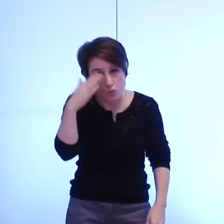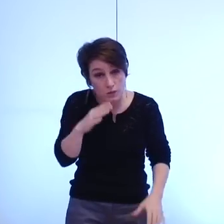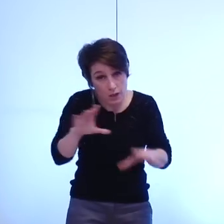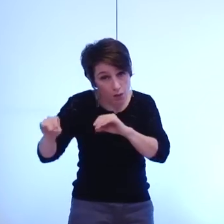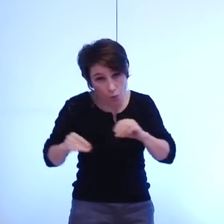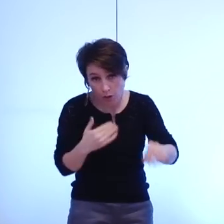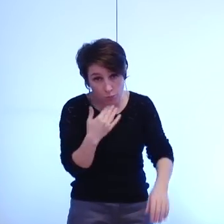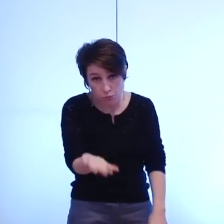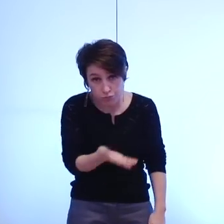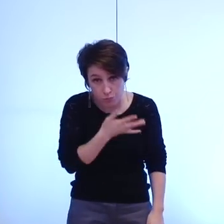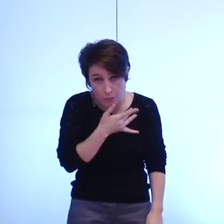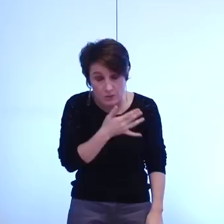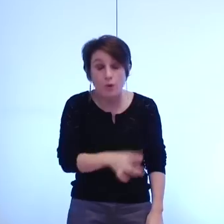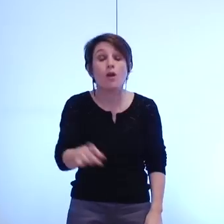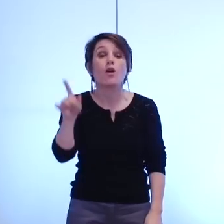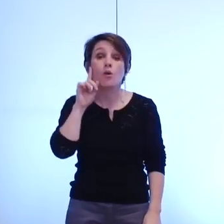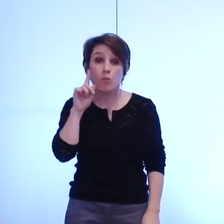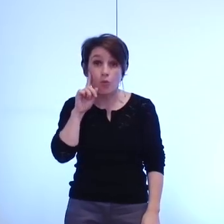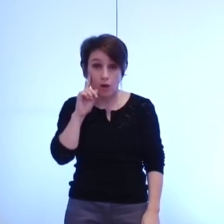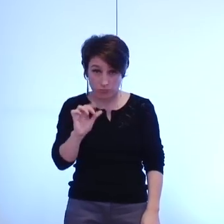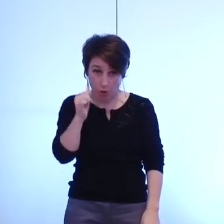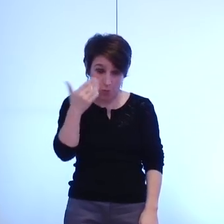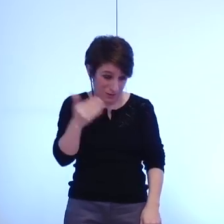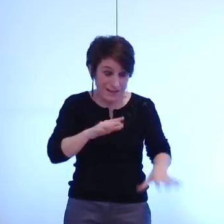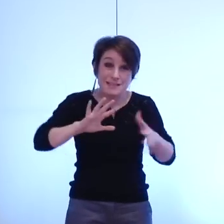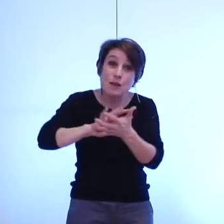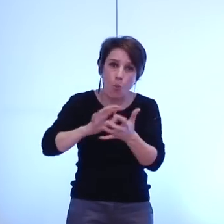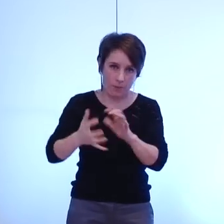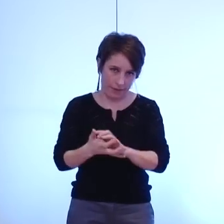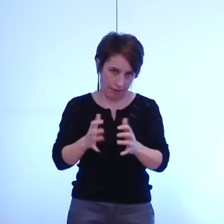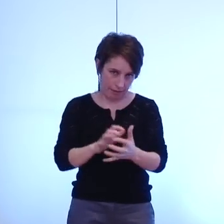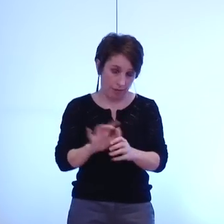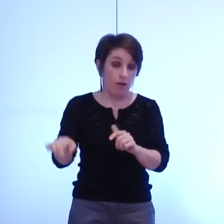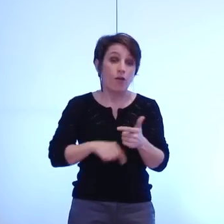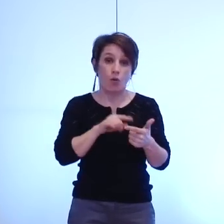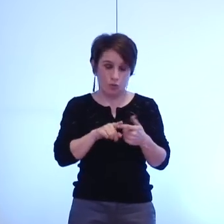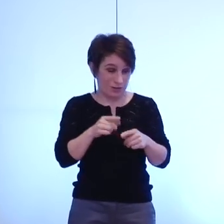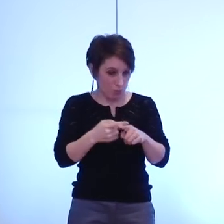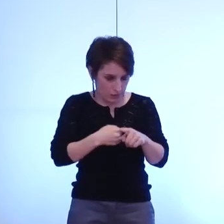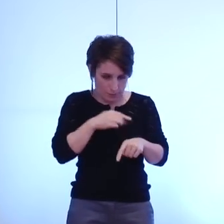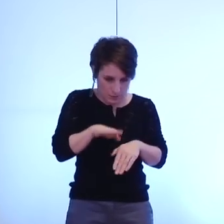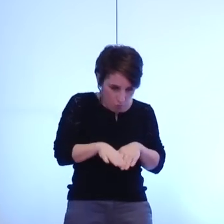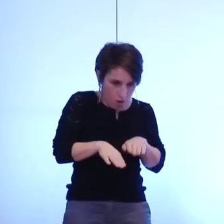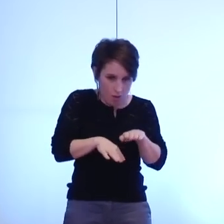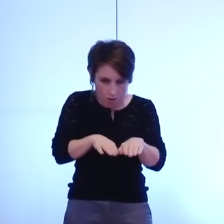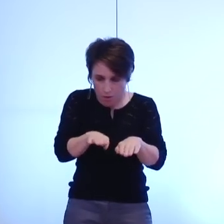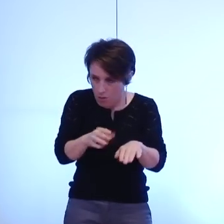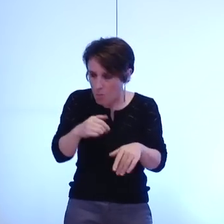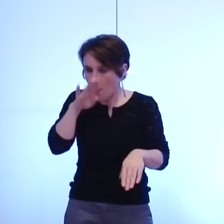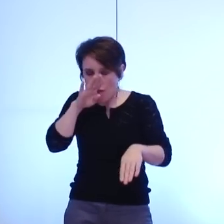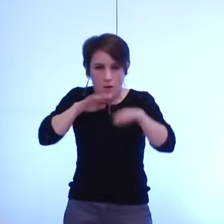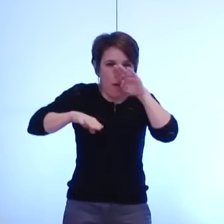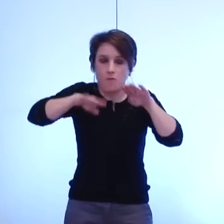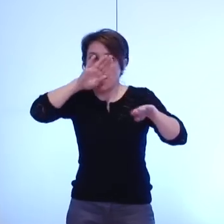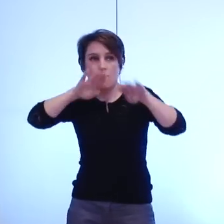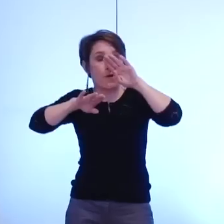d'abord parce que c'est compliqué d'abord parce que chemin faisant nous apercevons aussi des réalités auxquelles ni le législateur ni